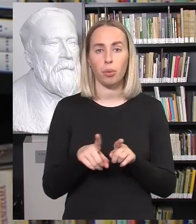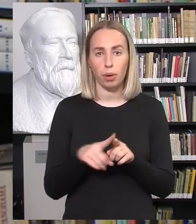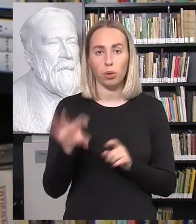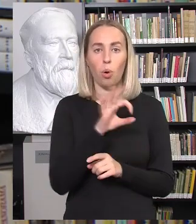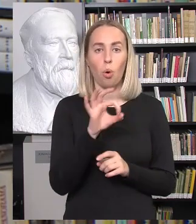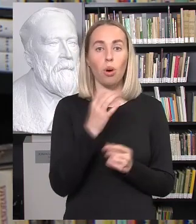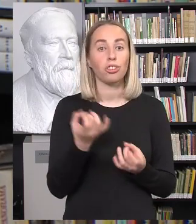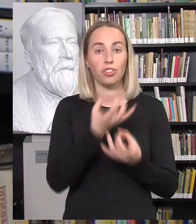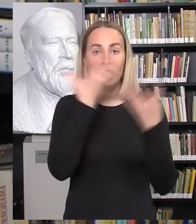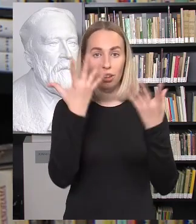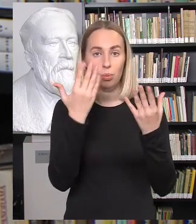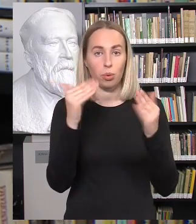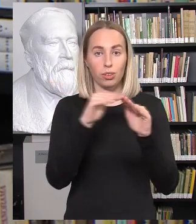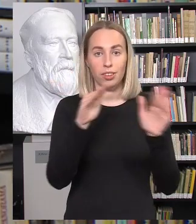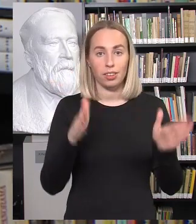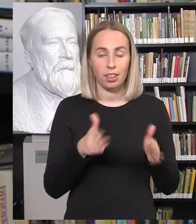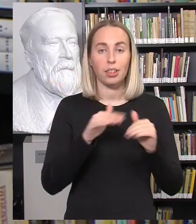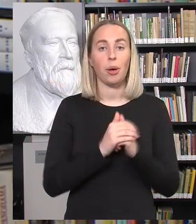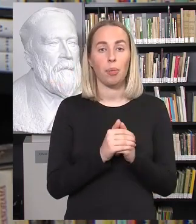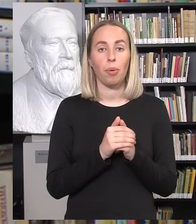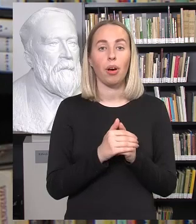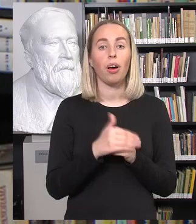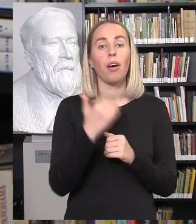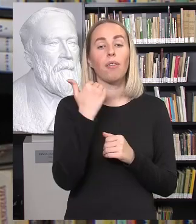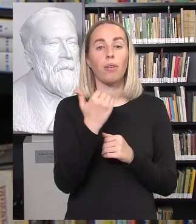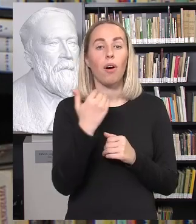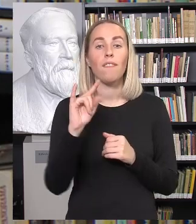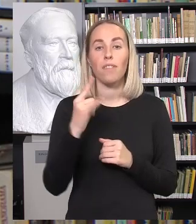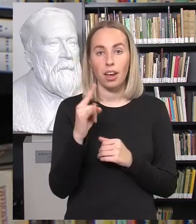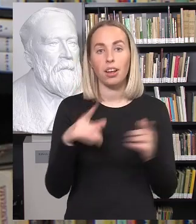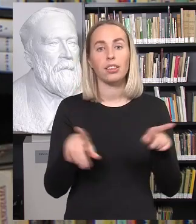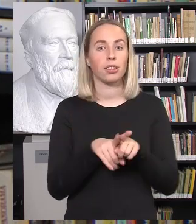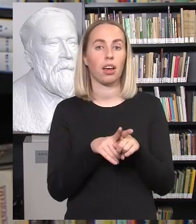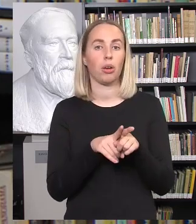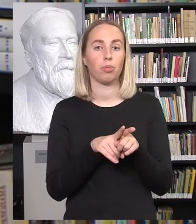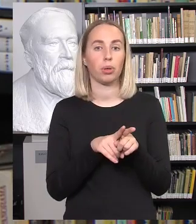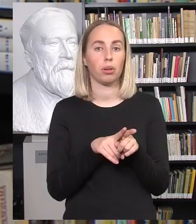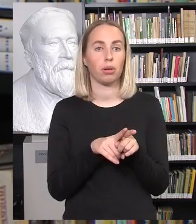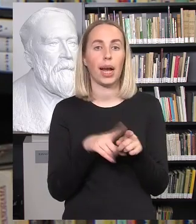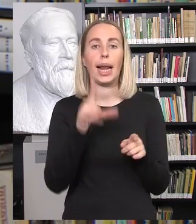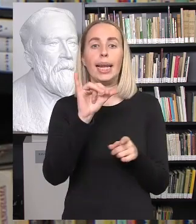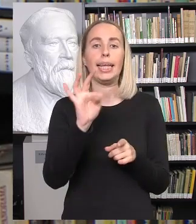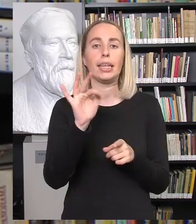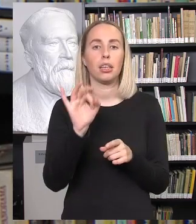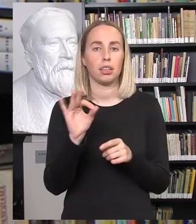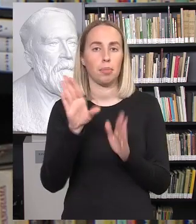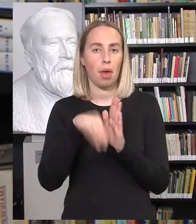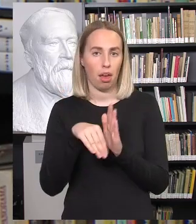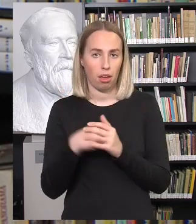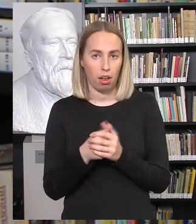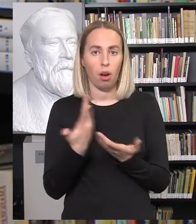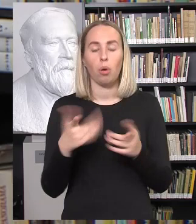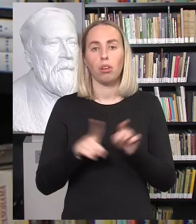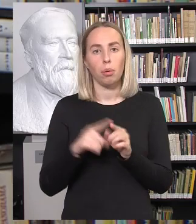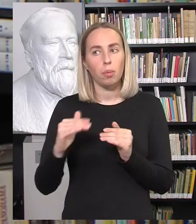švietimo sistemoje vaikas yra vaizduojamas tarsi kažkokia belytė būtybė, o ne kaip visavertis